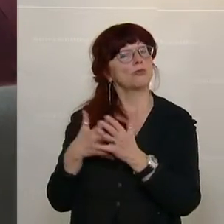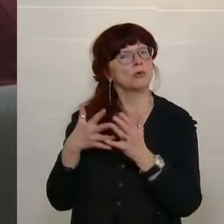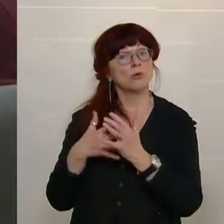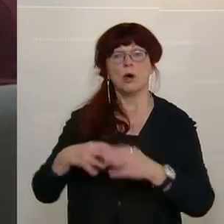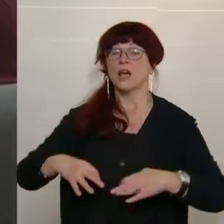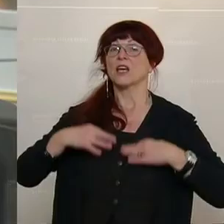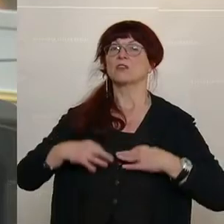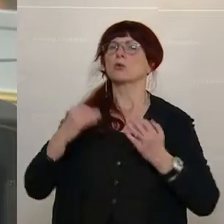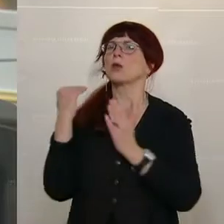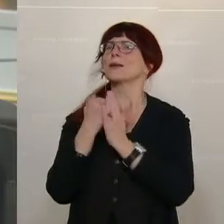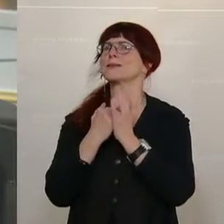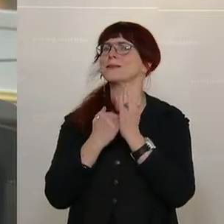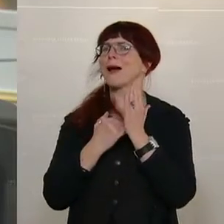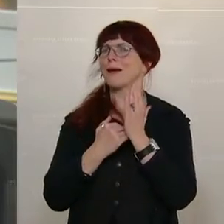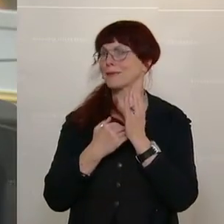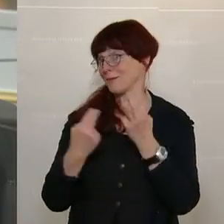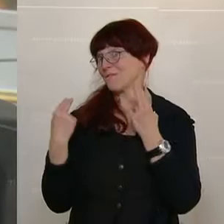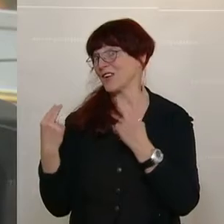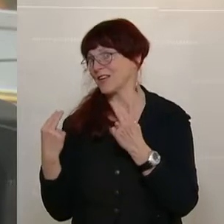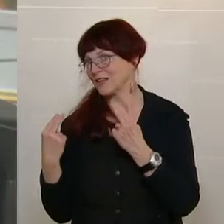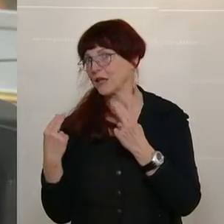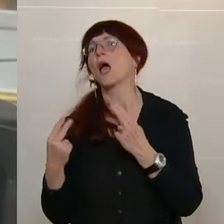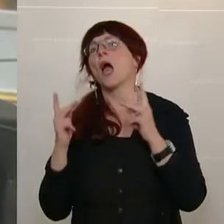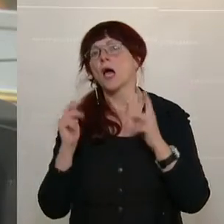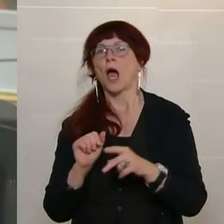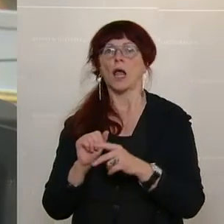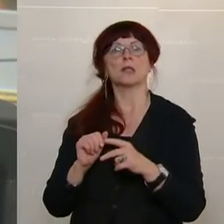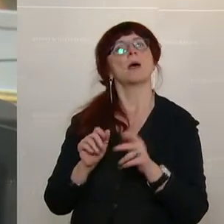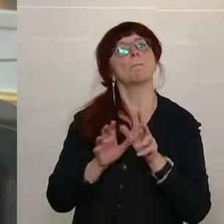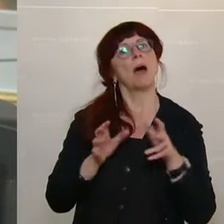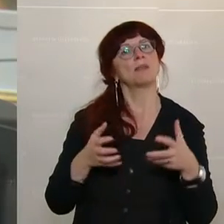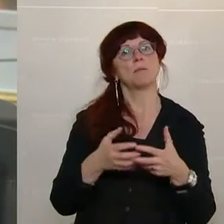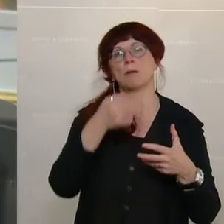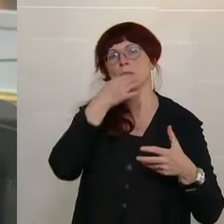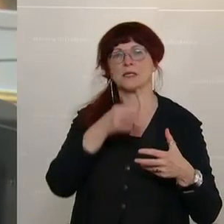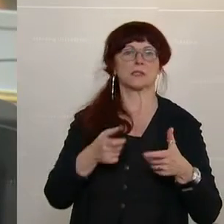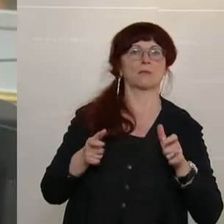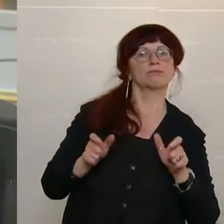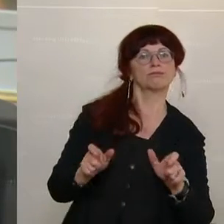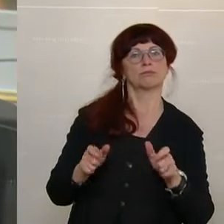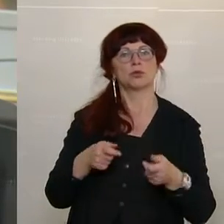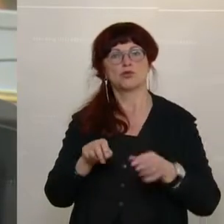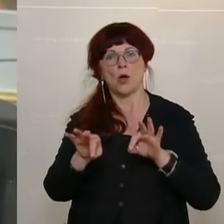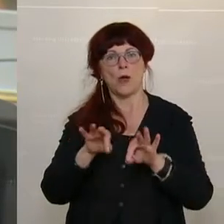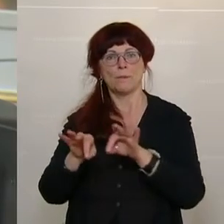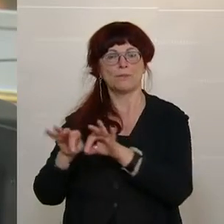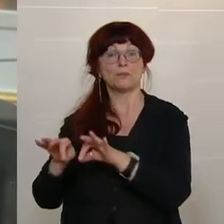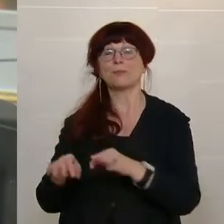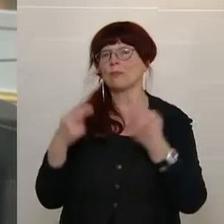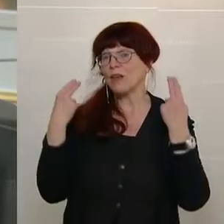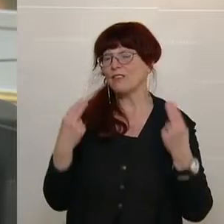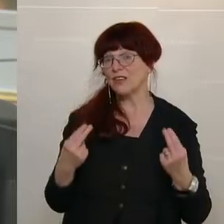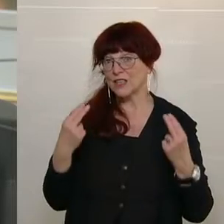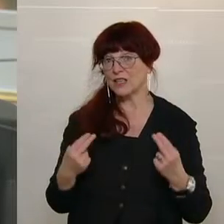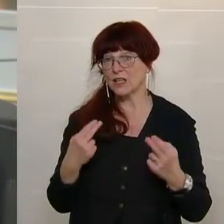Gesundheitsdaten für die Bewältigung der Pandemie ist eine wichtige Prüfung. Hier geht es um die Aussagekraft